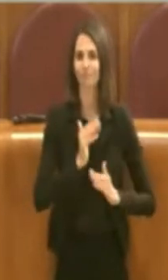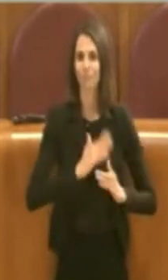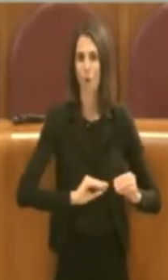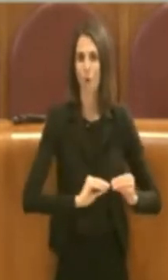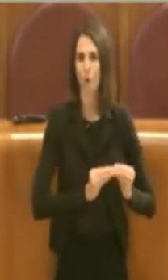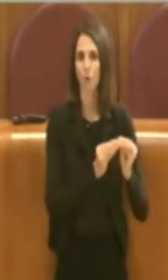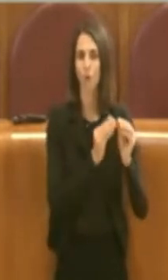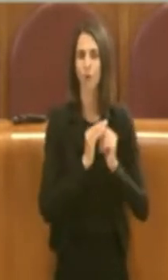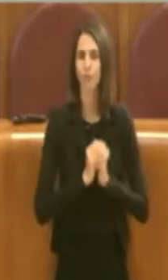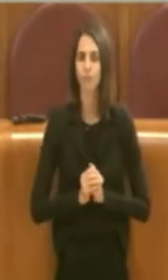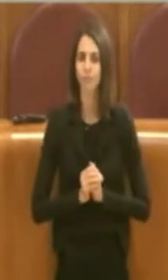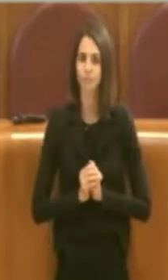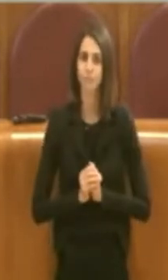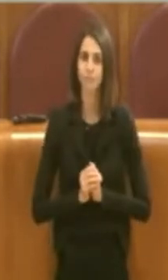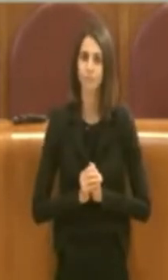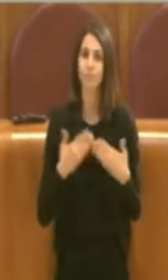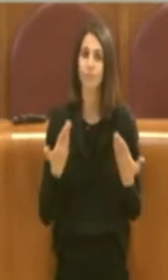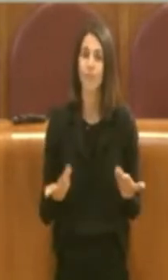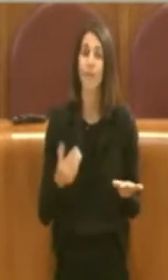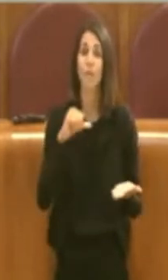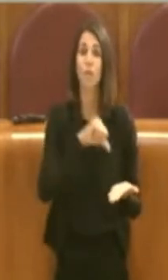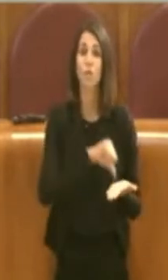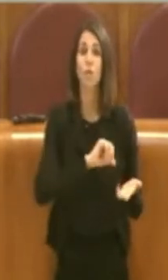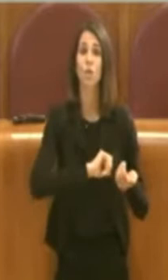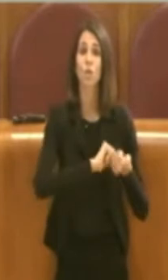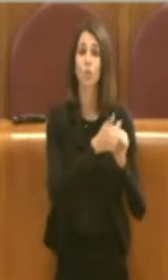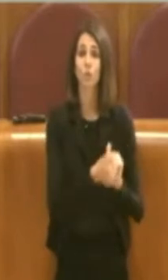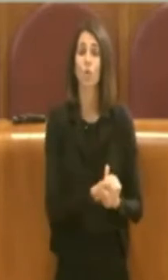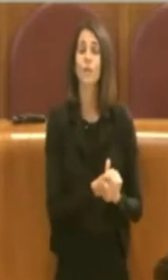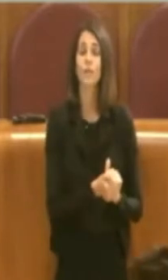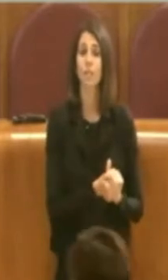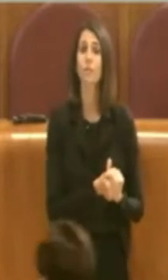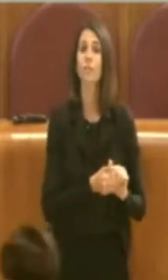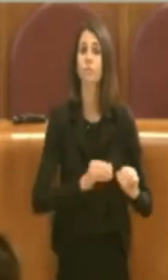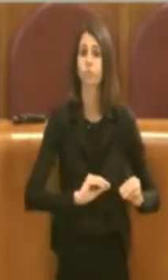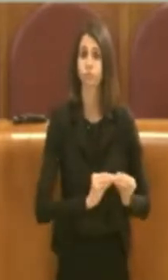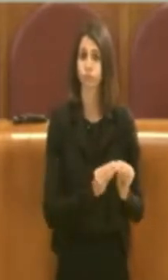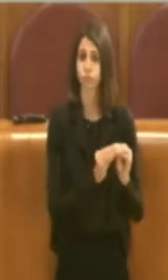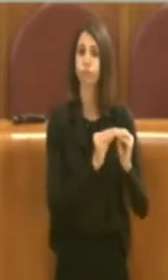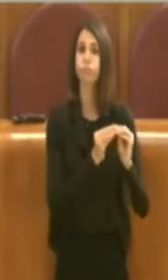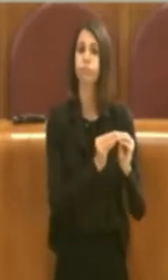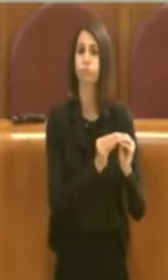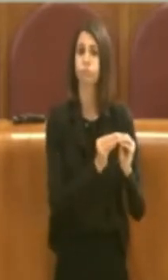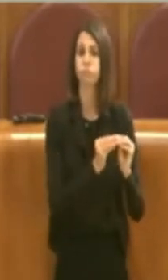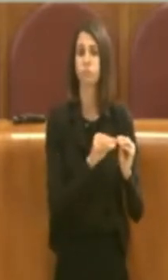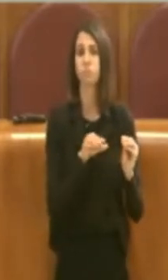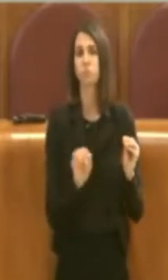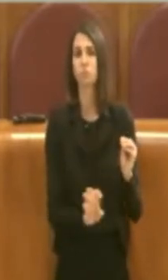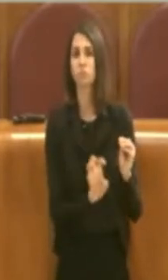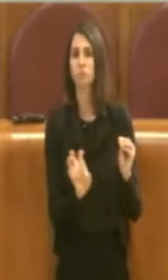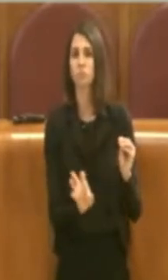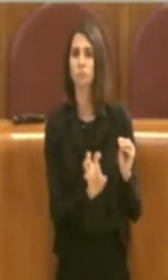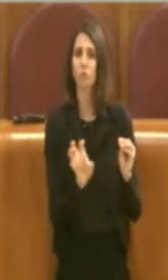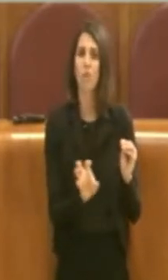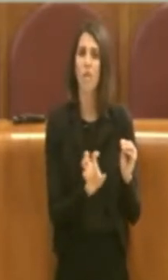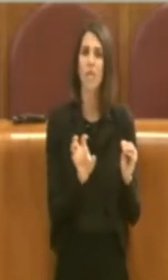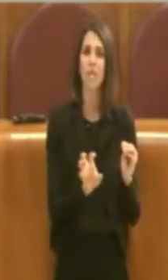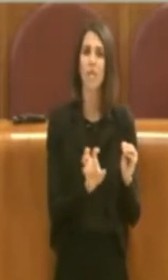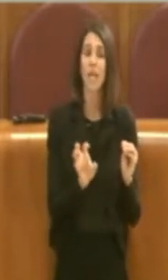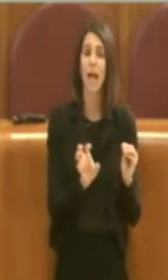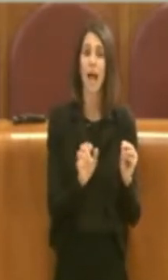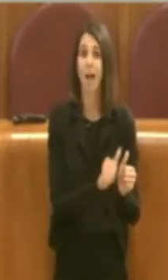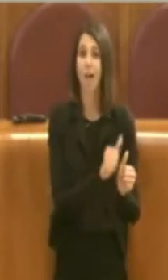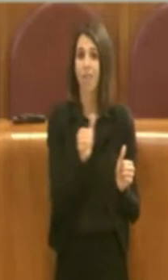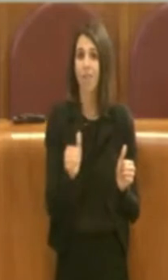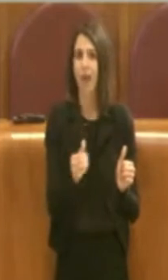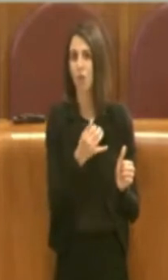quindi l'impianto sarà realizzato presumibilmente entro la fine dell